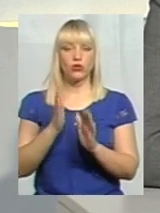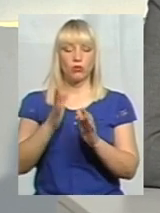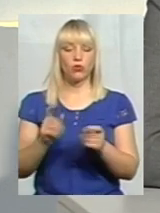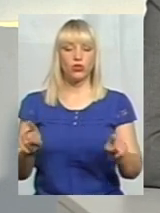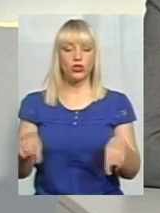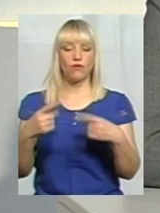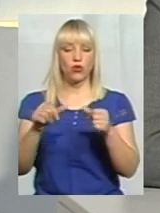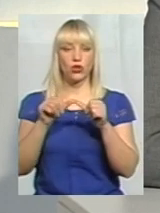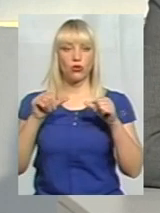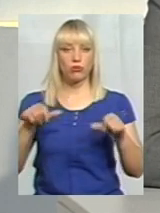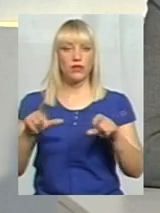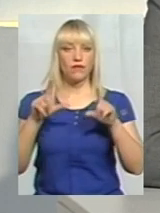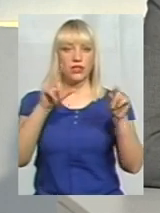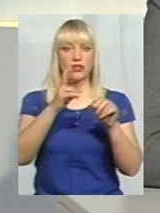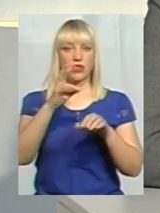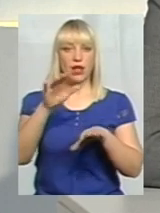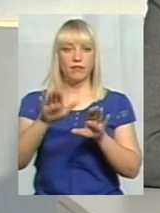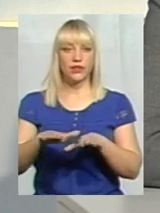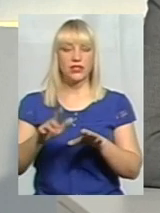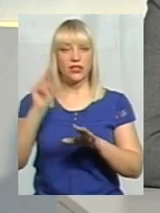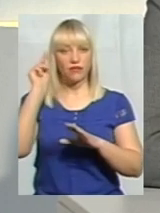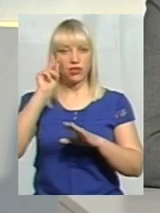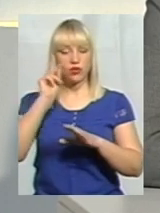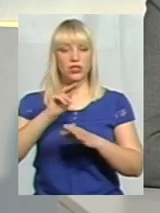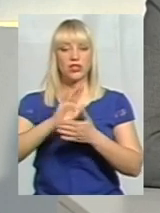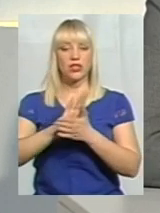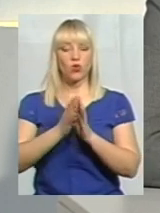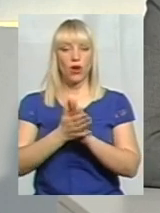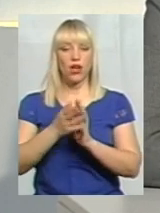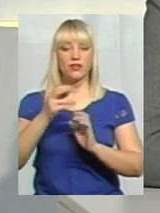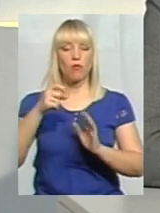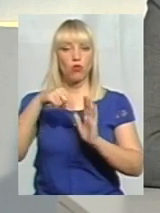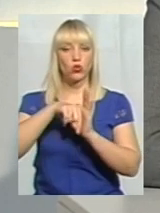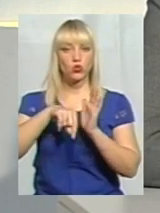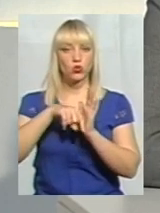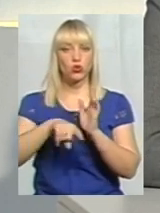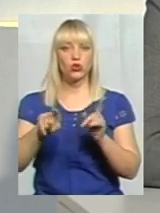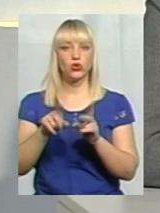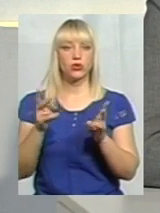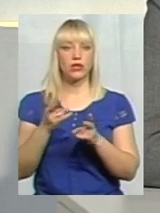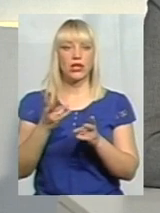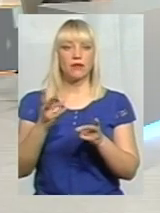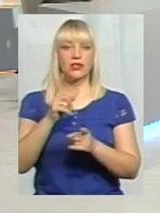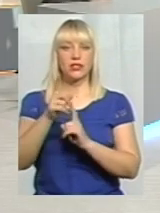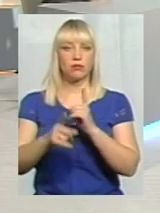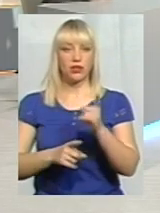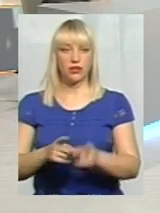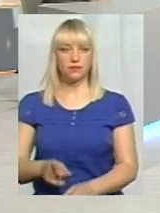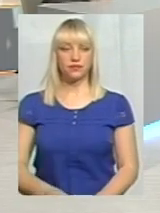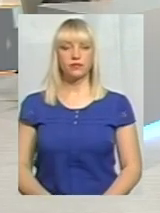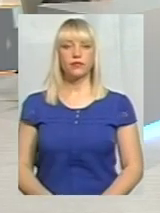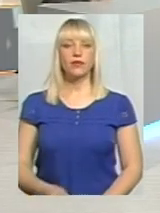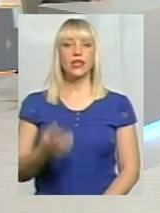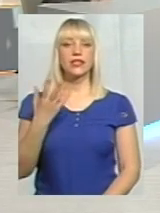управління з виїздом на місце, вивчення ситуації, по суті, що саме відбувається насправді, що потрібно змінити, необхідні зміни. Одразу